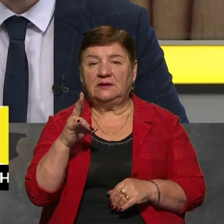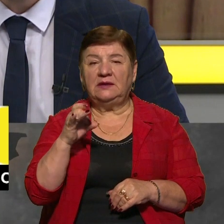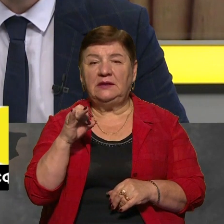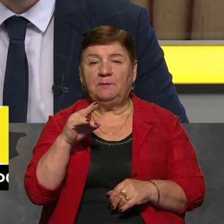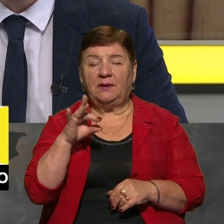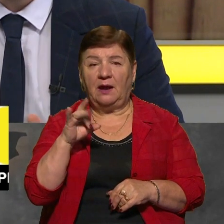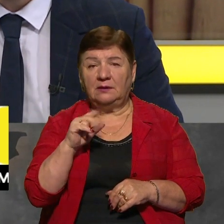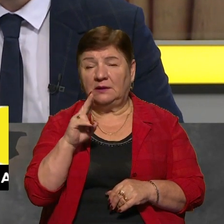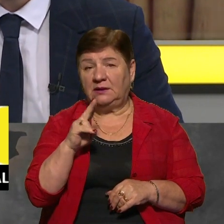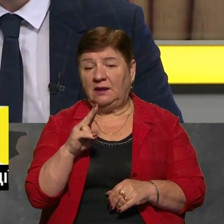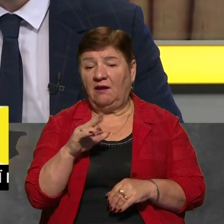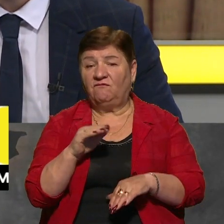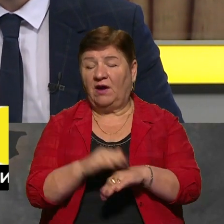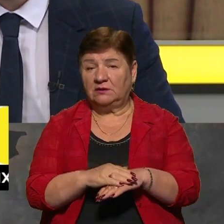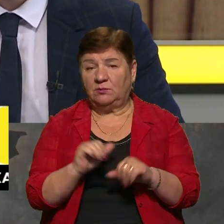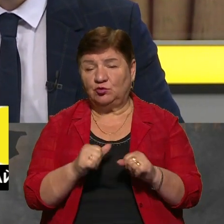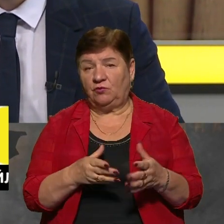вплинути на відбудову ОГЕС?